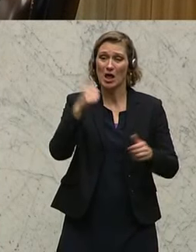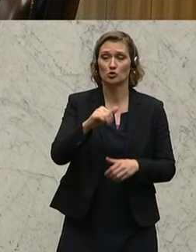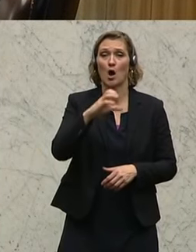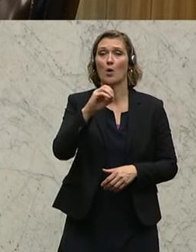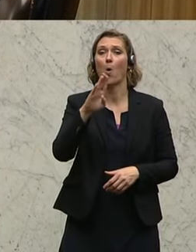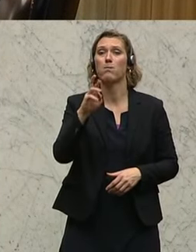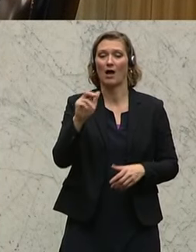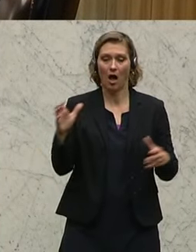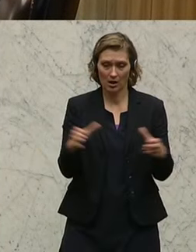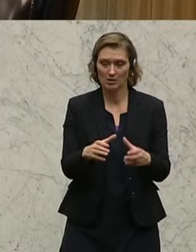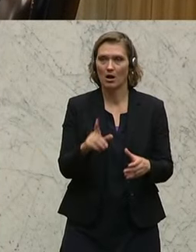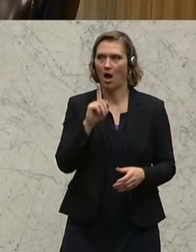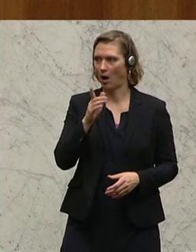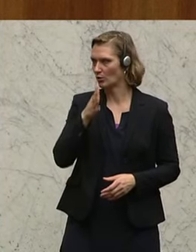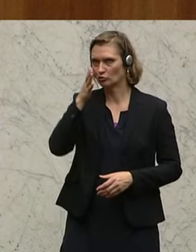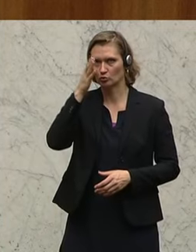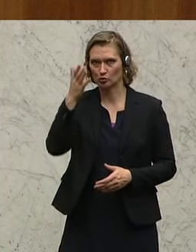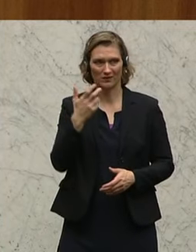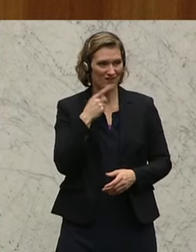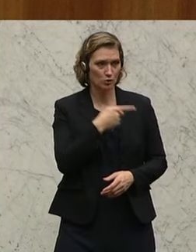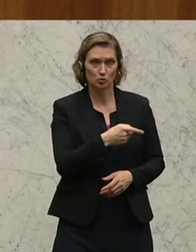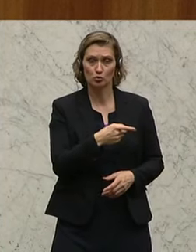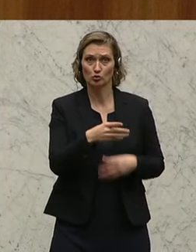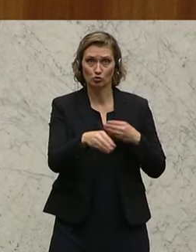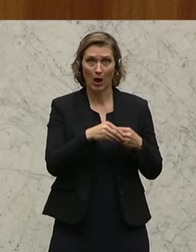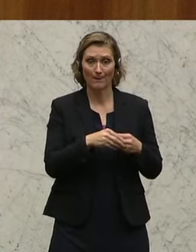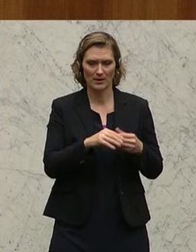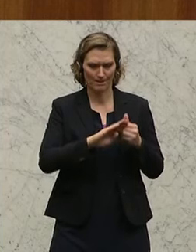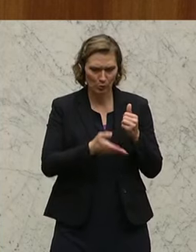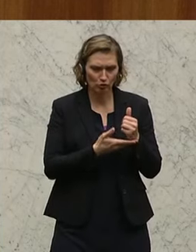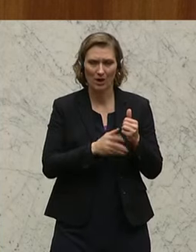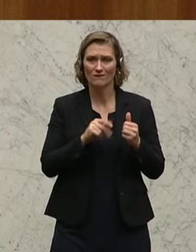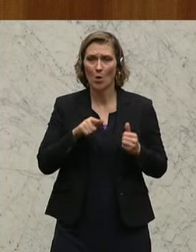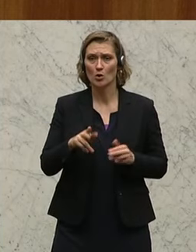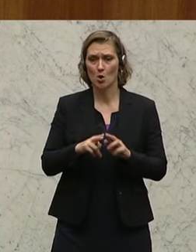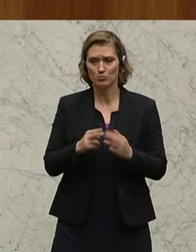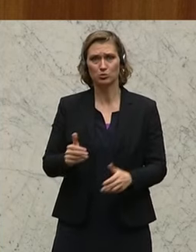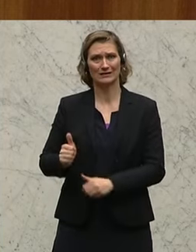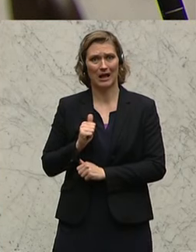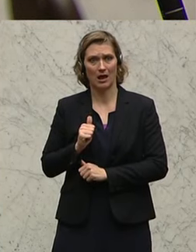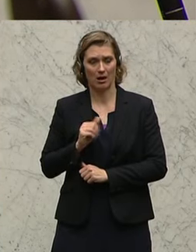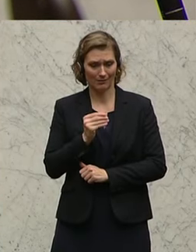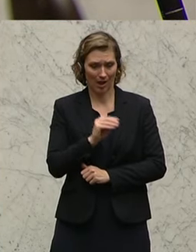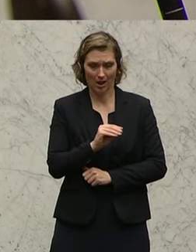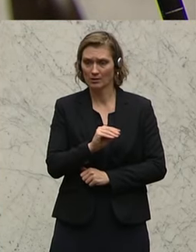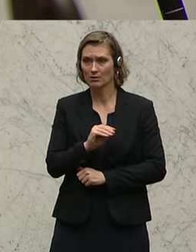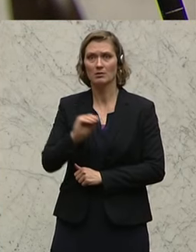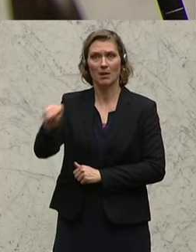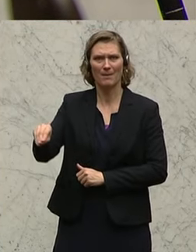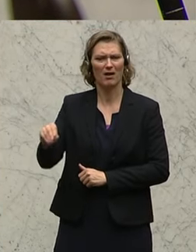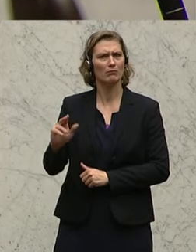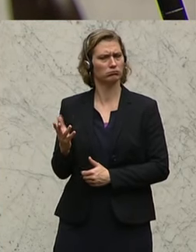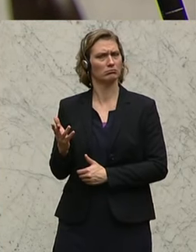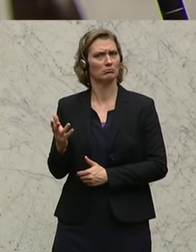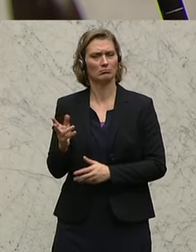Ist ja gut so. Aber jetzt dann, in Zukunft, wollen Sie mit dem Budget des österreichischen Bundesheeres da auch mitwirken.